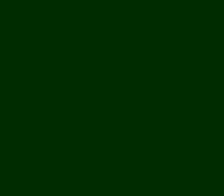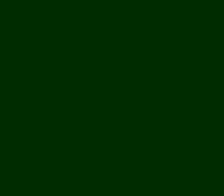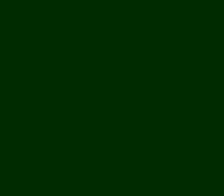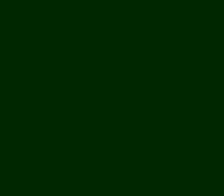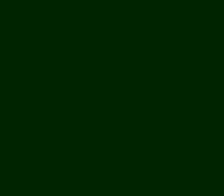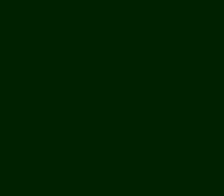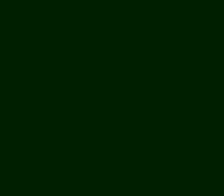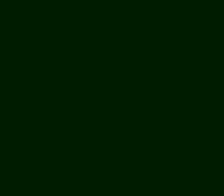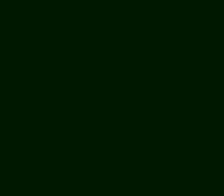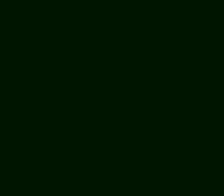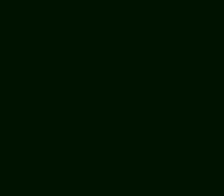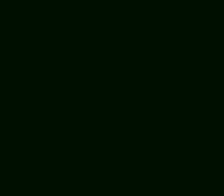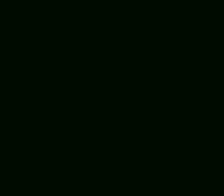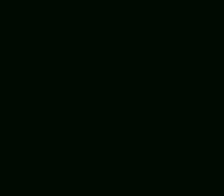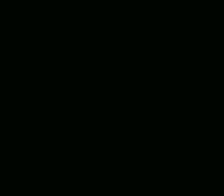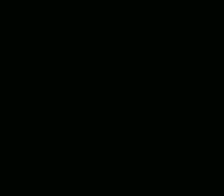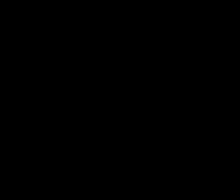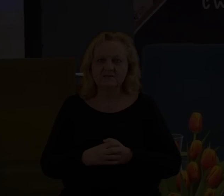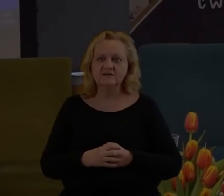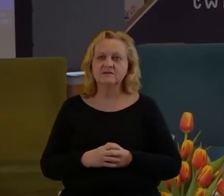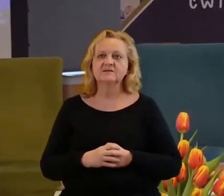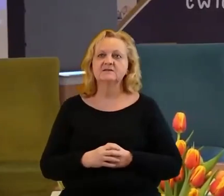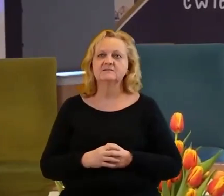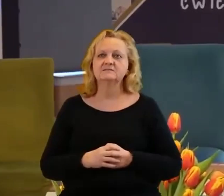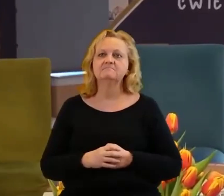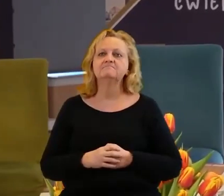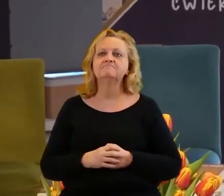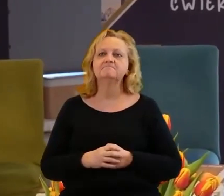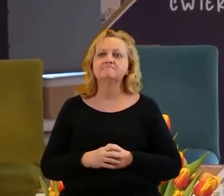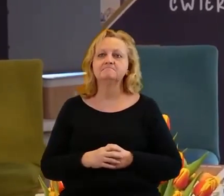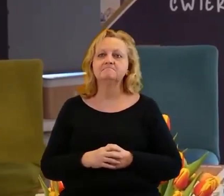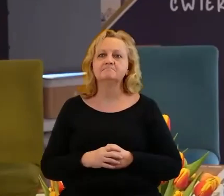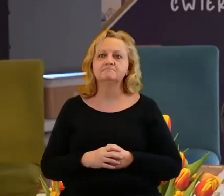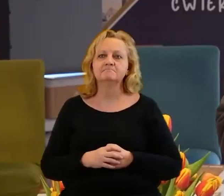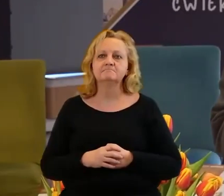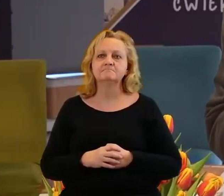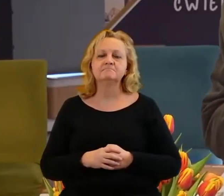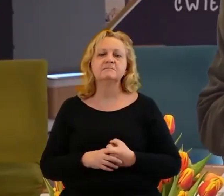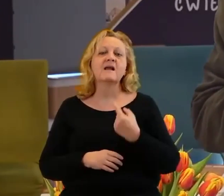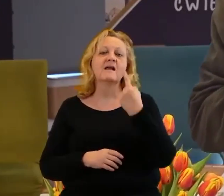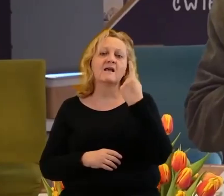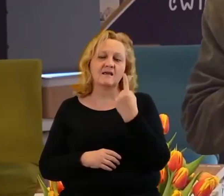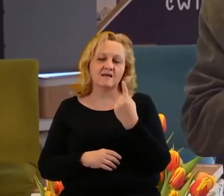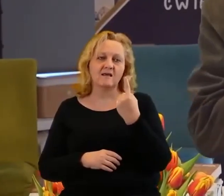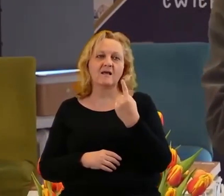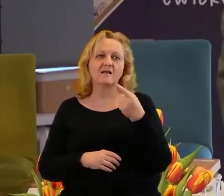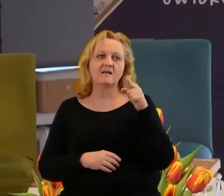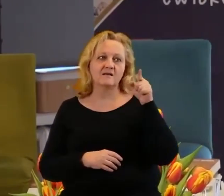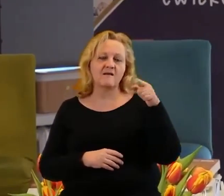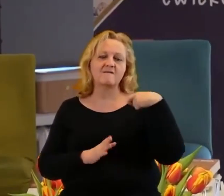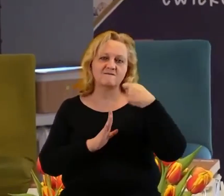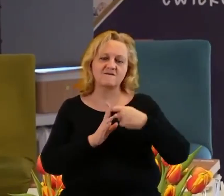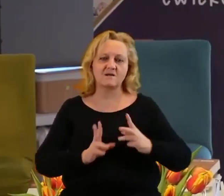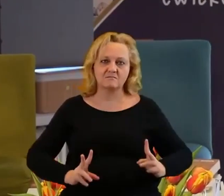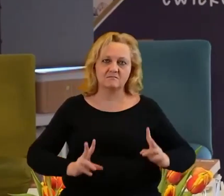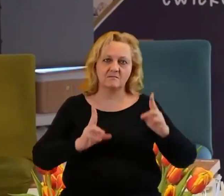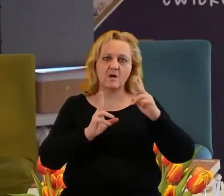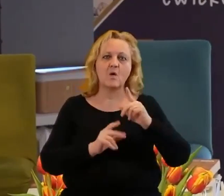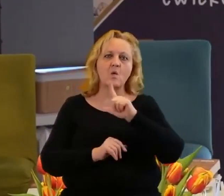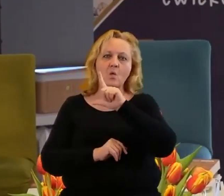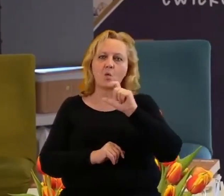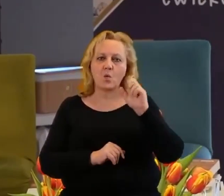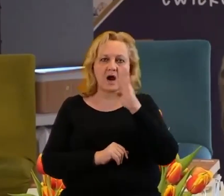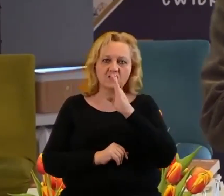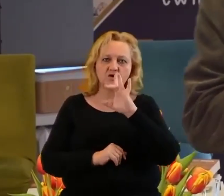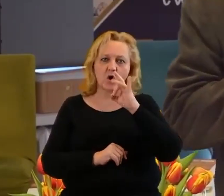DZIĘKI ZA OBSERWACIE W każdym razie jedno, co zostało wycięte z tego filmu, to wypowiedzi Łukasza